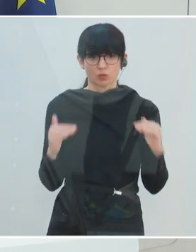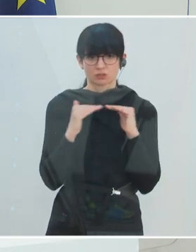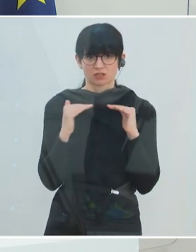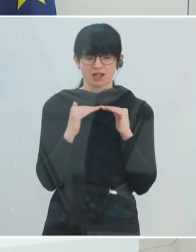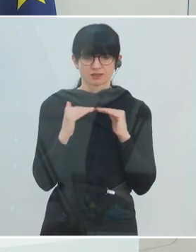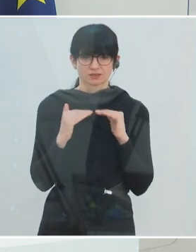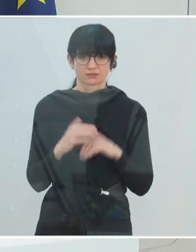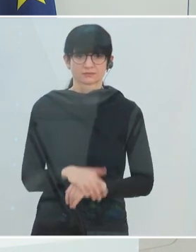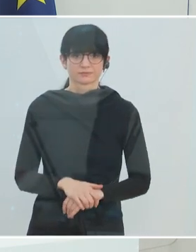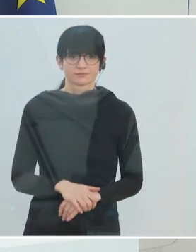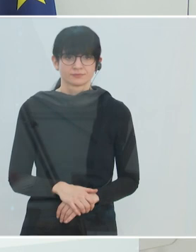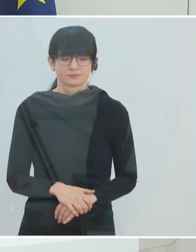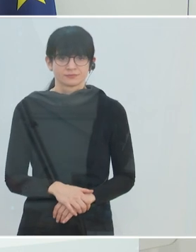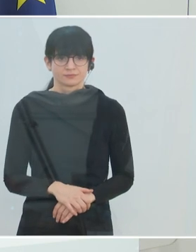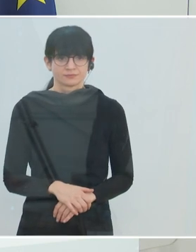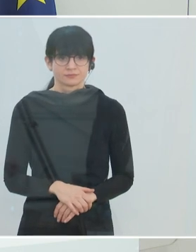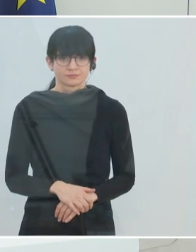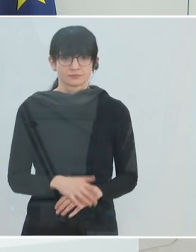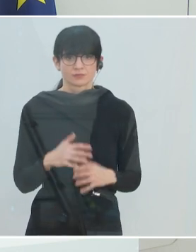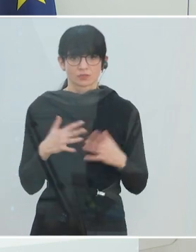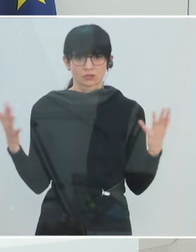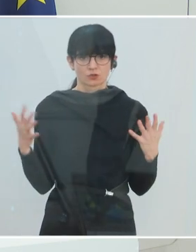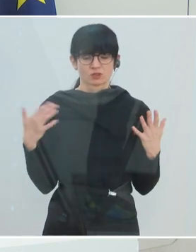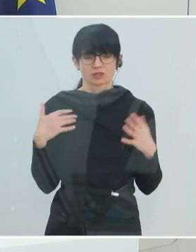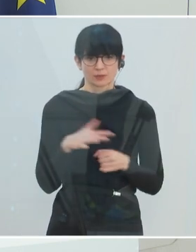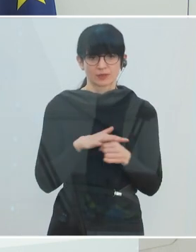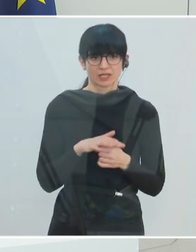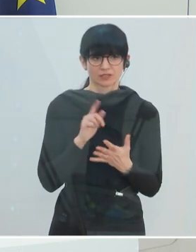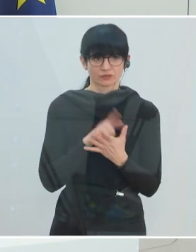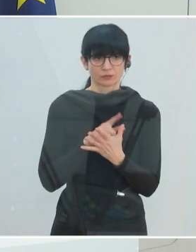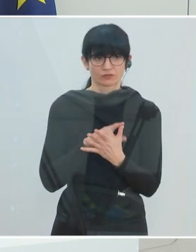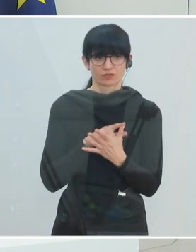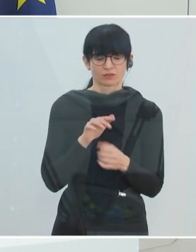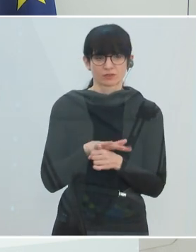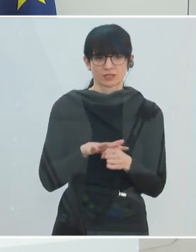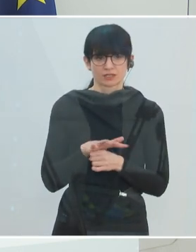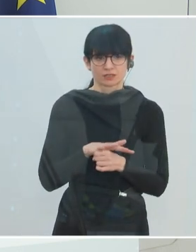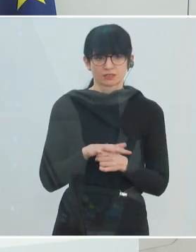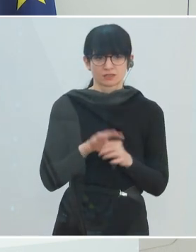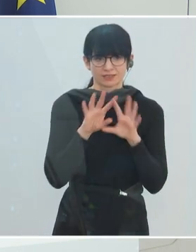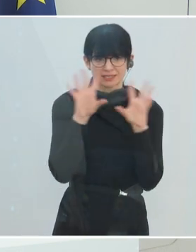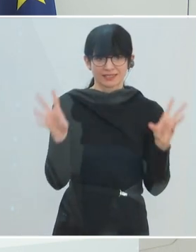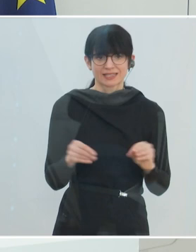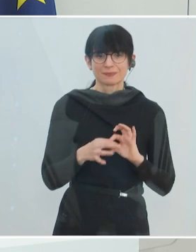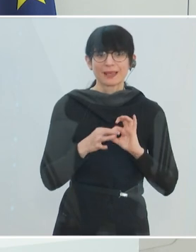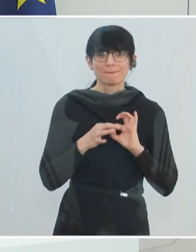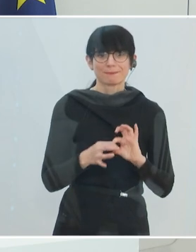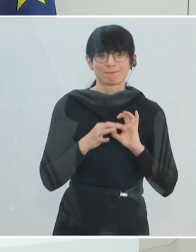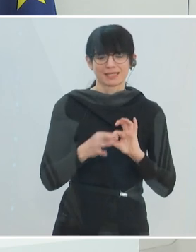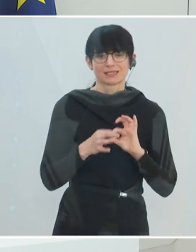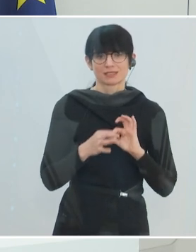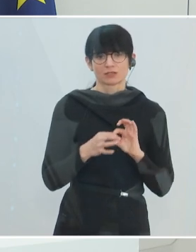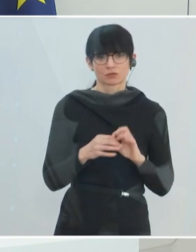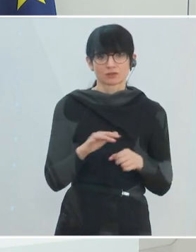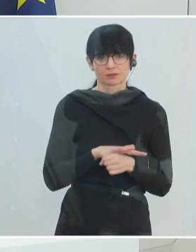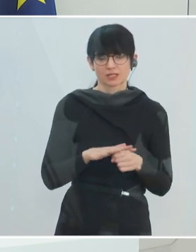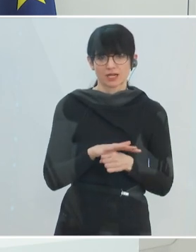Und der größte Bereich ist der fünfte Bereich, mit dem wir uns beschäftigen müssen. Und das ist der gesamte Beziehungsbereich. Und wenn ich jetzt